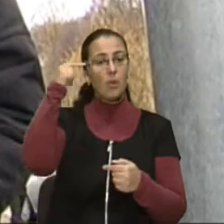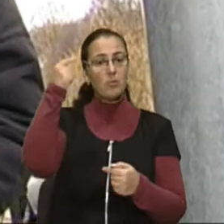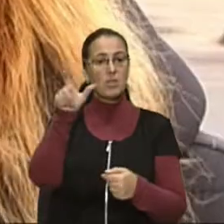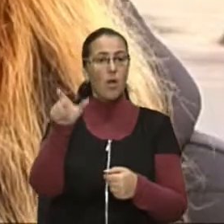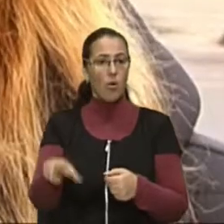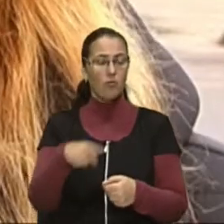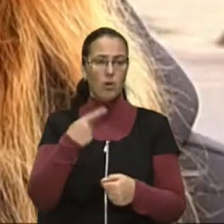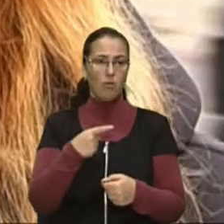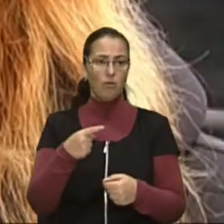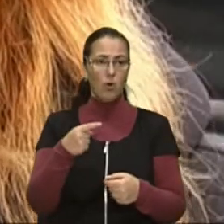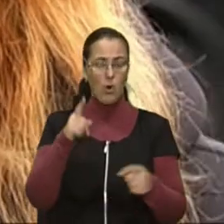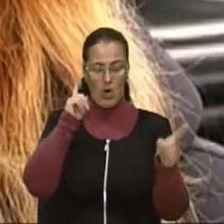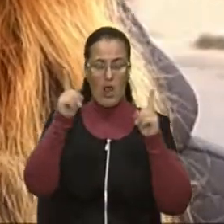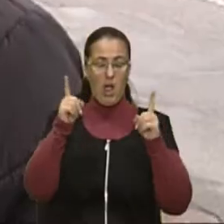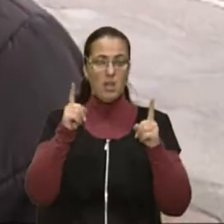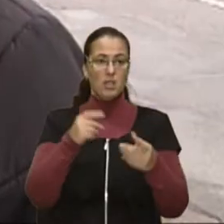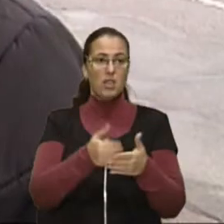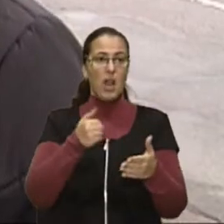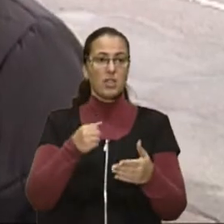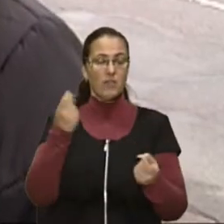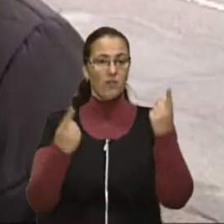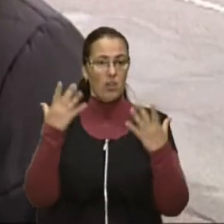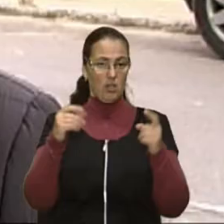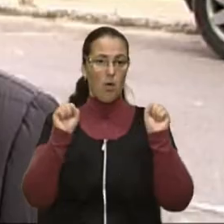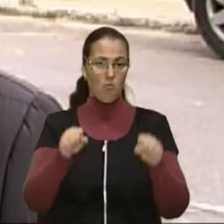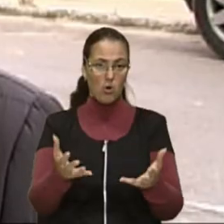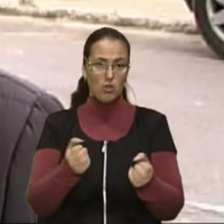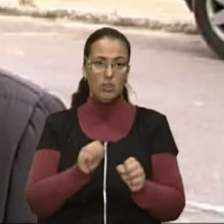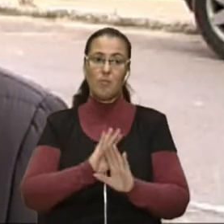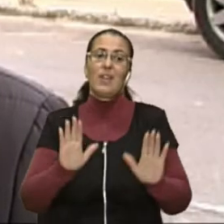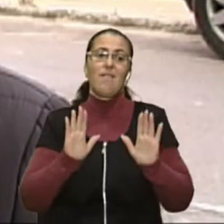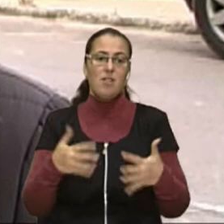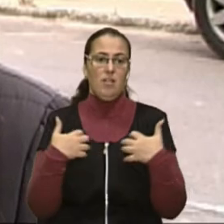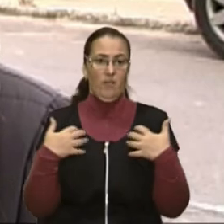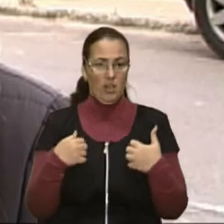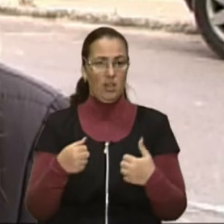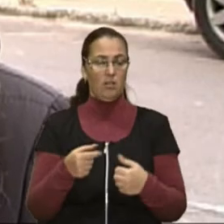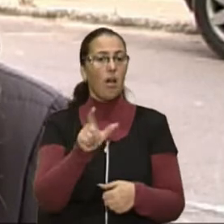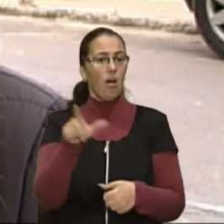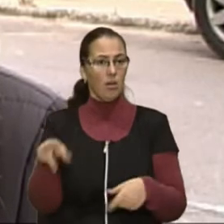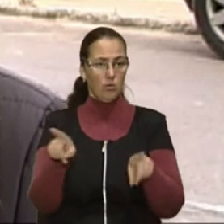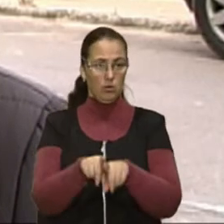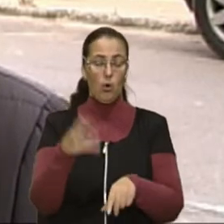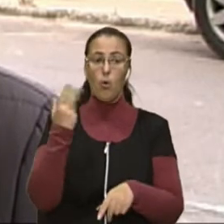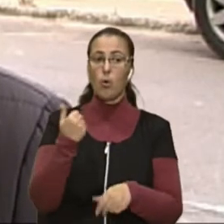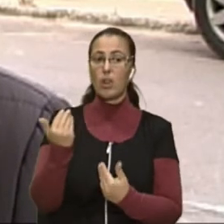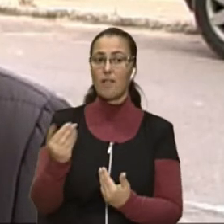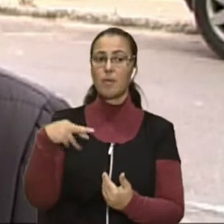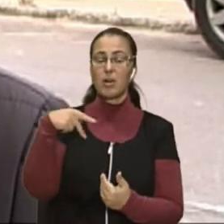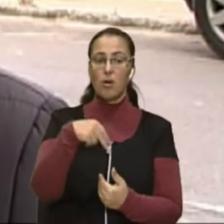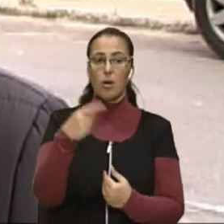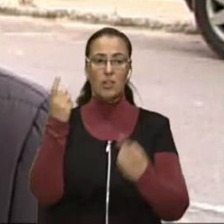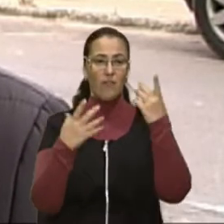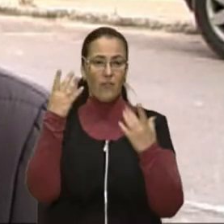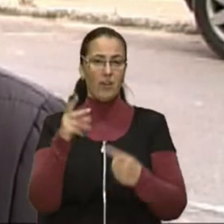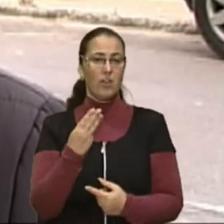стрес від феєрверків може отримати не лише тварини, а й люди. Коли ви приходите на феєрверк-шоу і